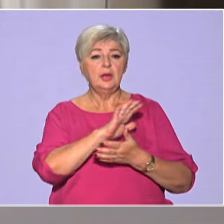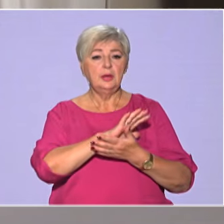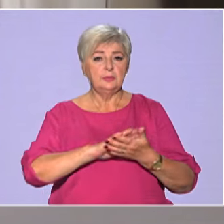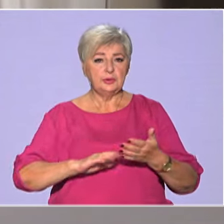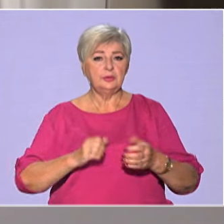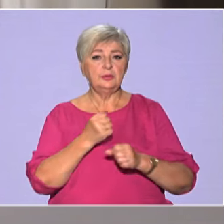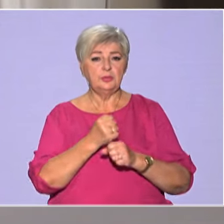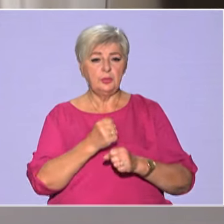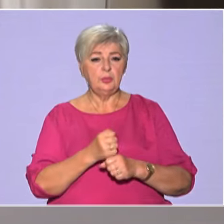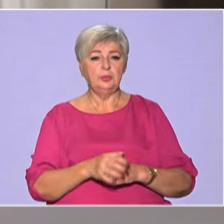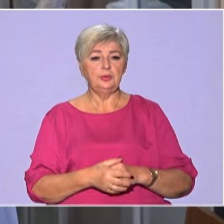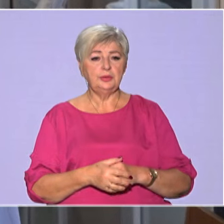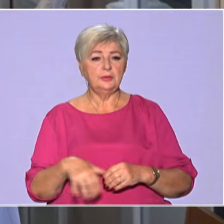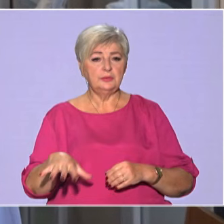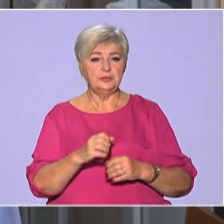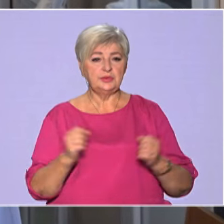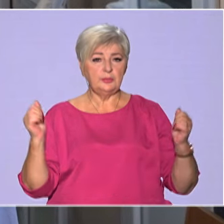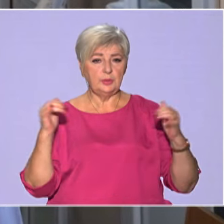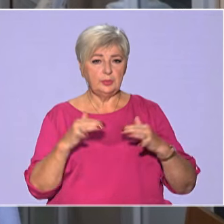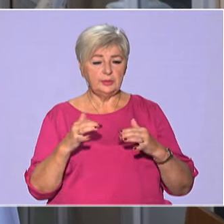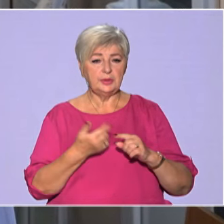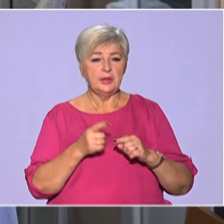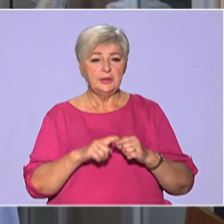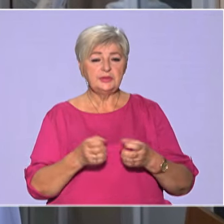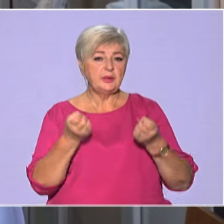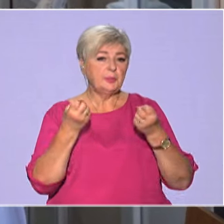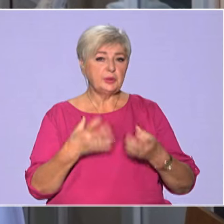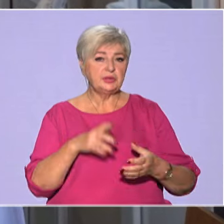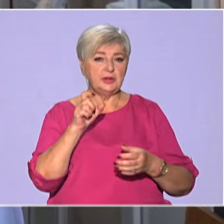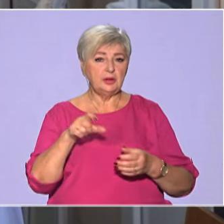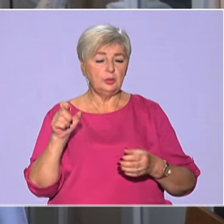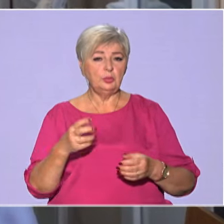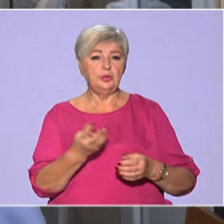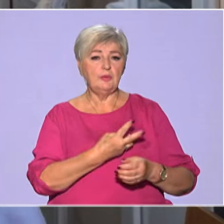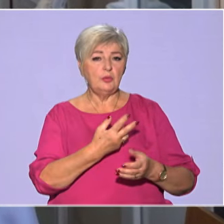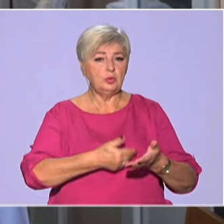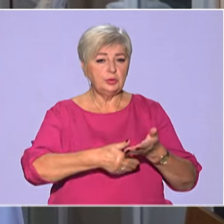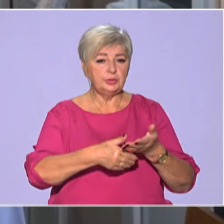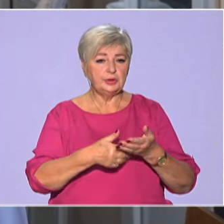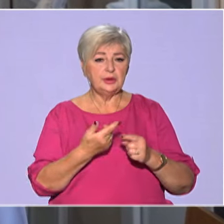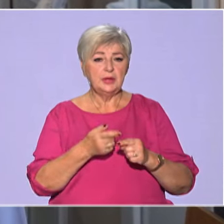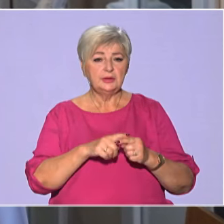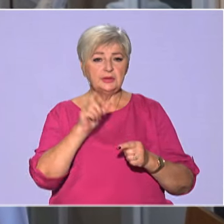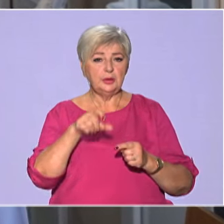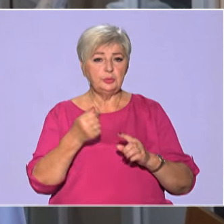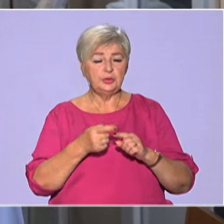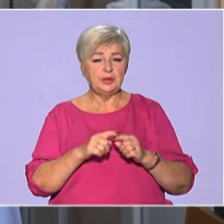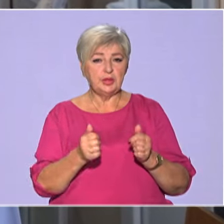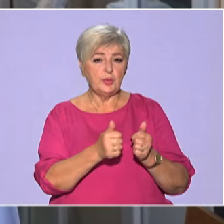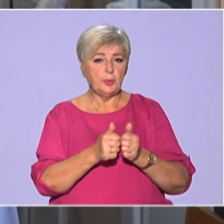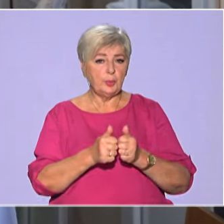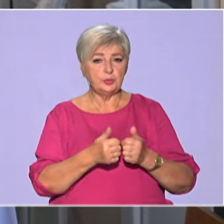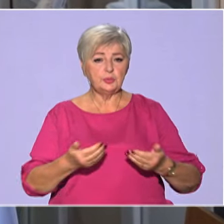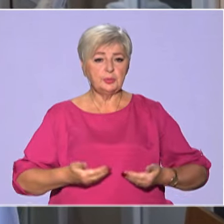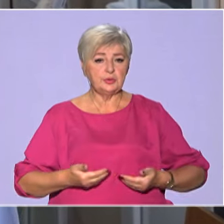Усі мобілізувалися, це прості люди, волонтери, це люди, які тут поруч проживають, які почули,